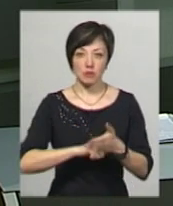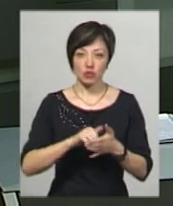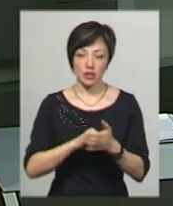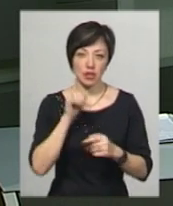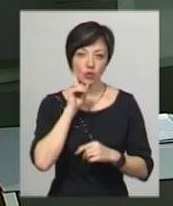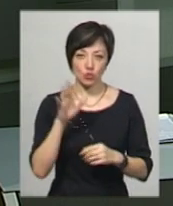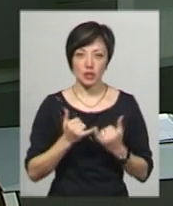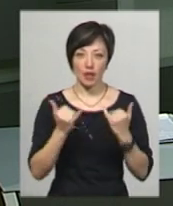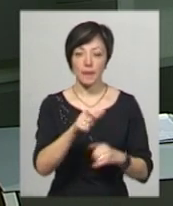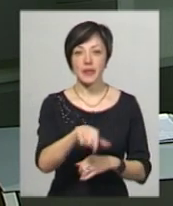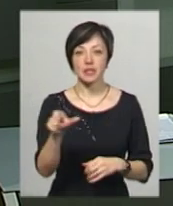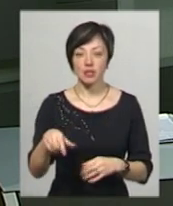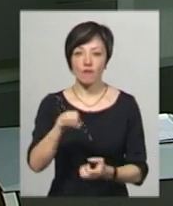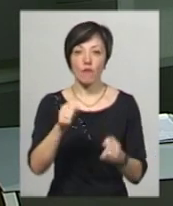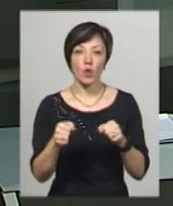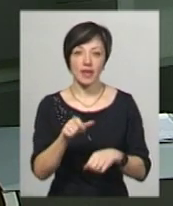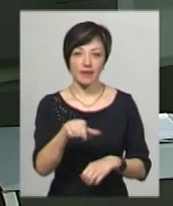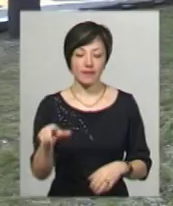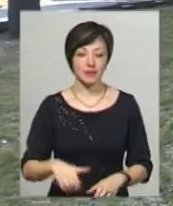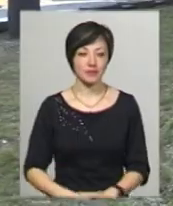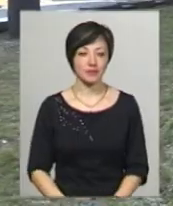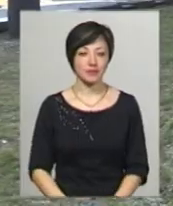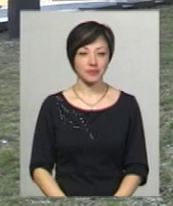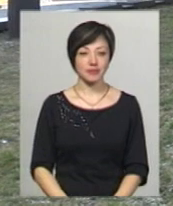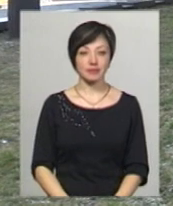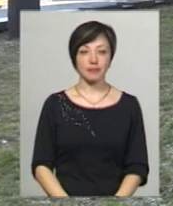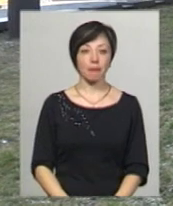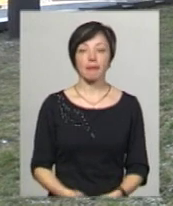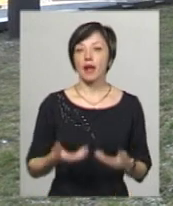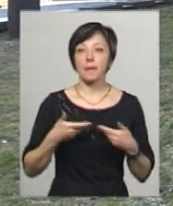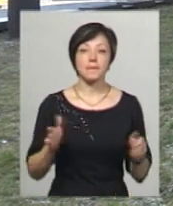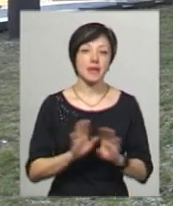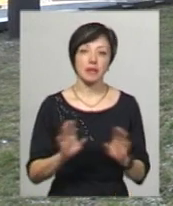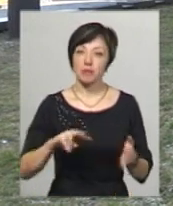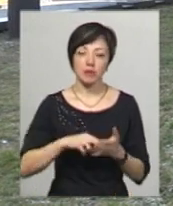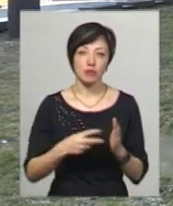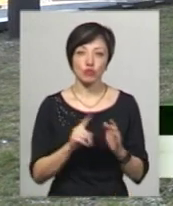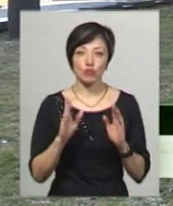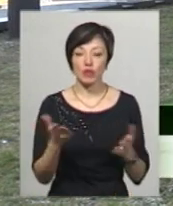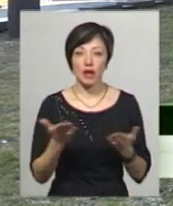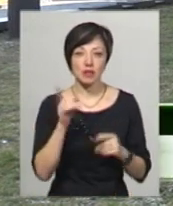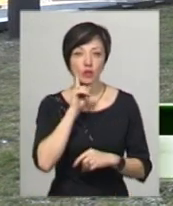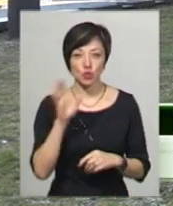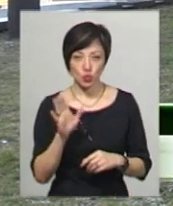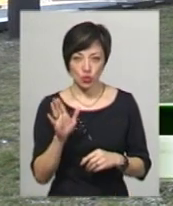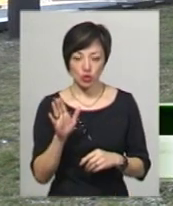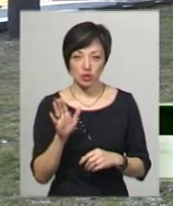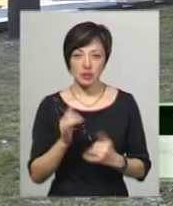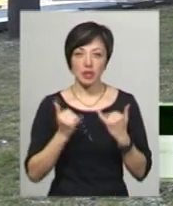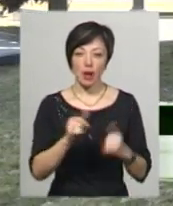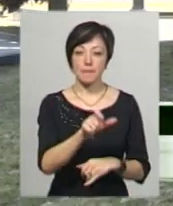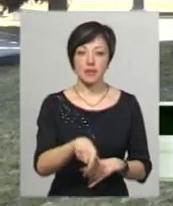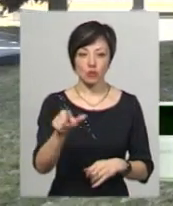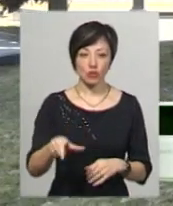незручності для пасажирів та водіїв. Ми не передбачаємо, що буде якась незручність для